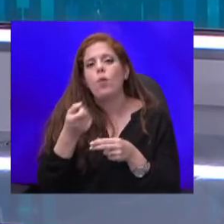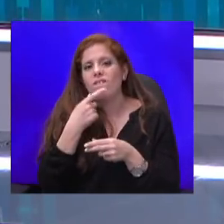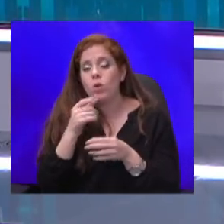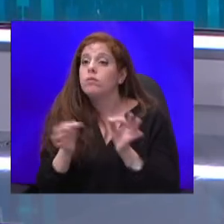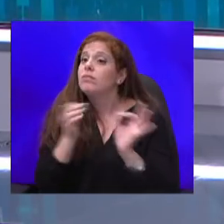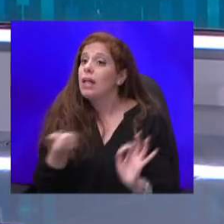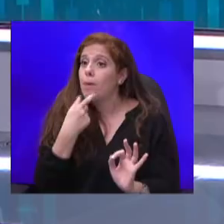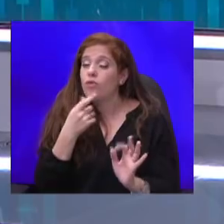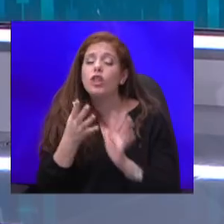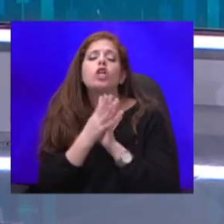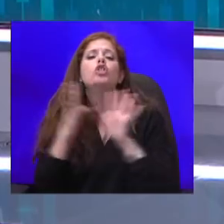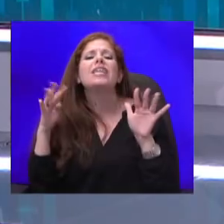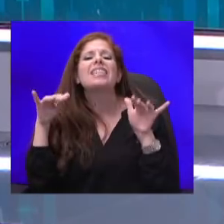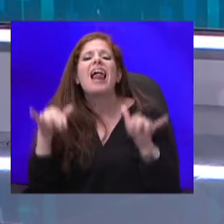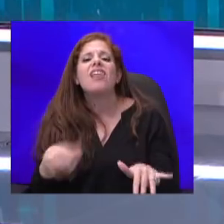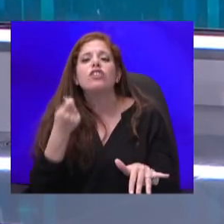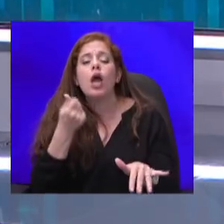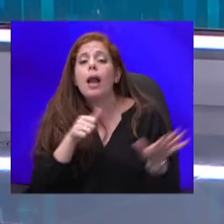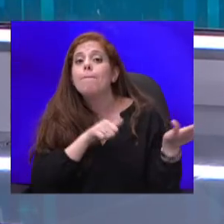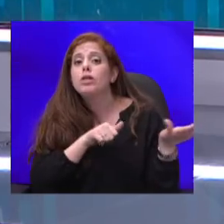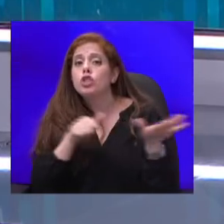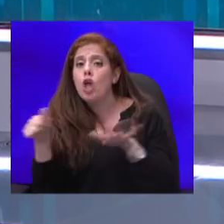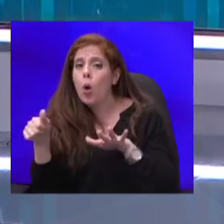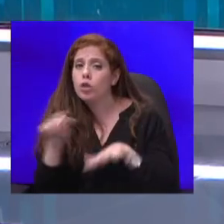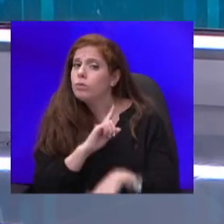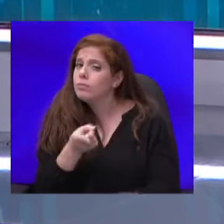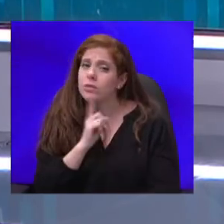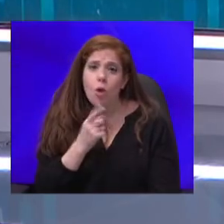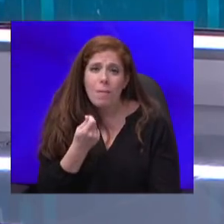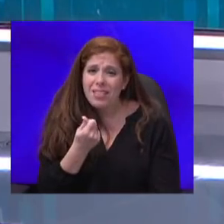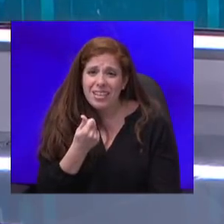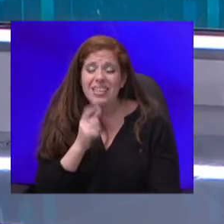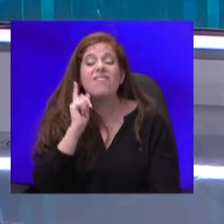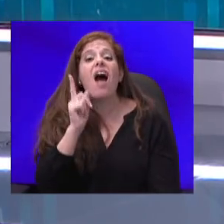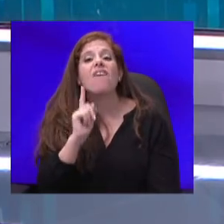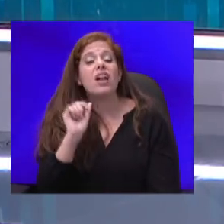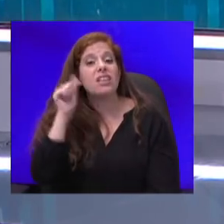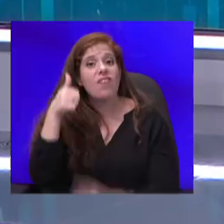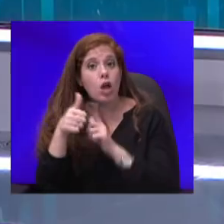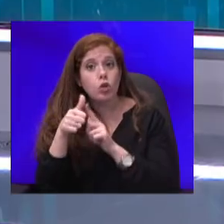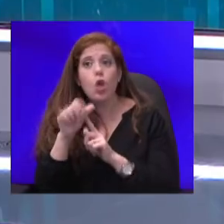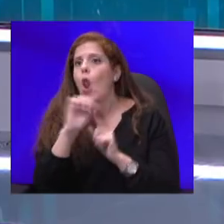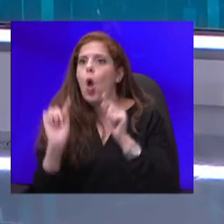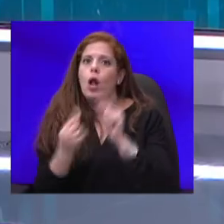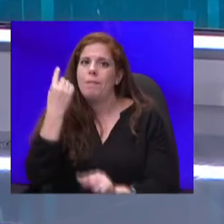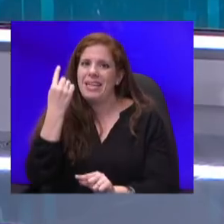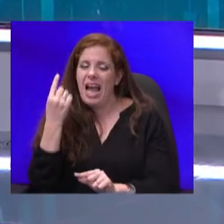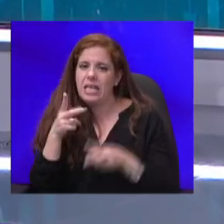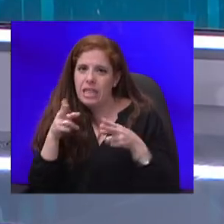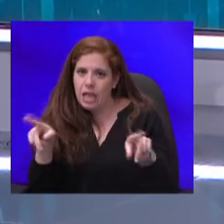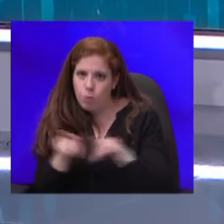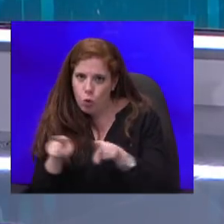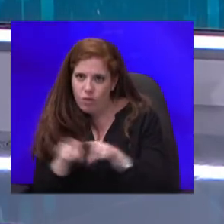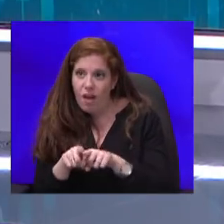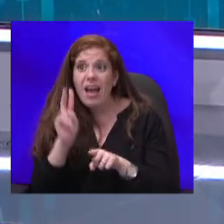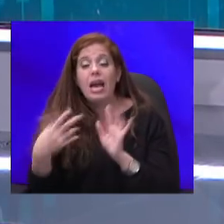בשישה חודשים זה לא מעט כסף. אבל, דבר ראשון, לא כל מקרה הסרטן עם אותו הדבר. גם המחקר הראה שיש חולים